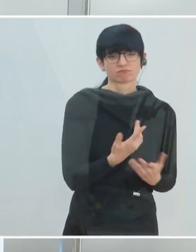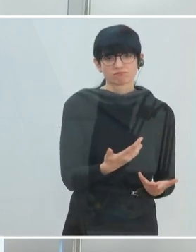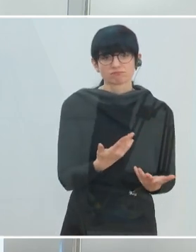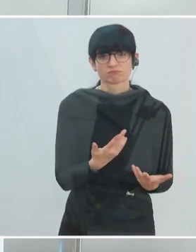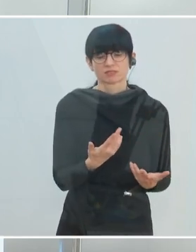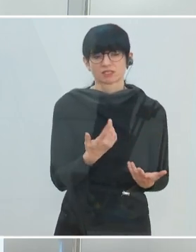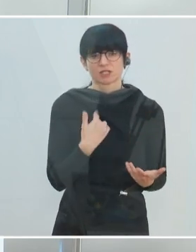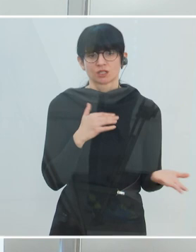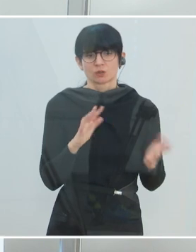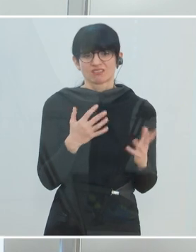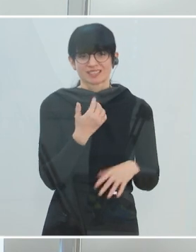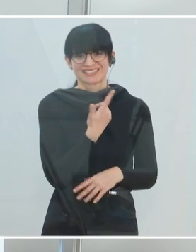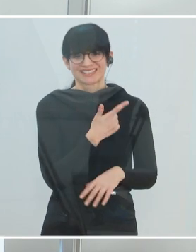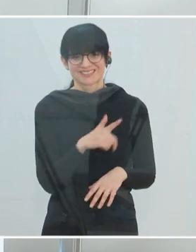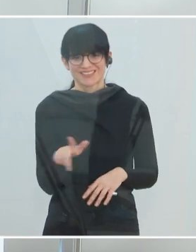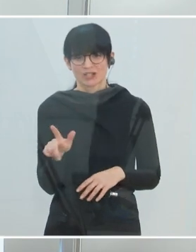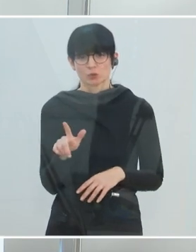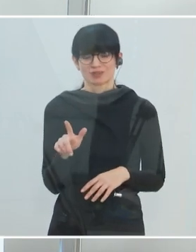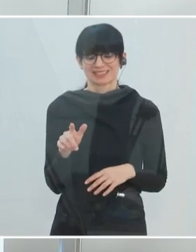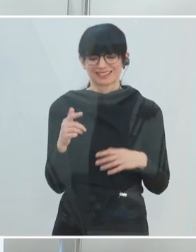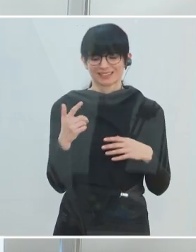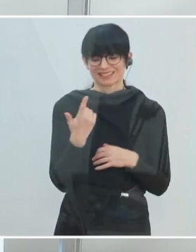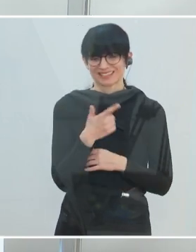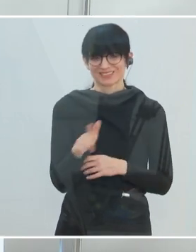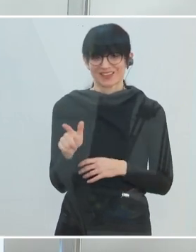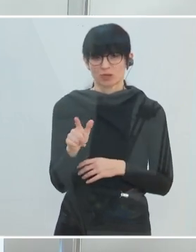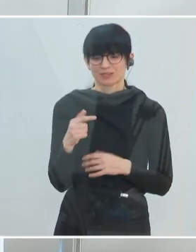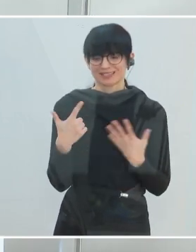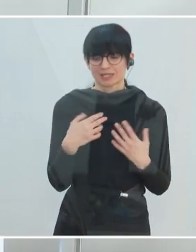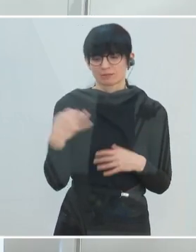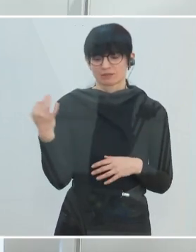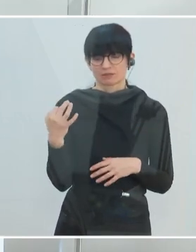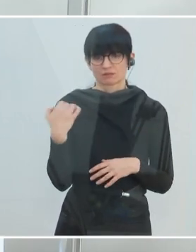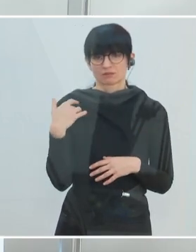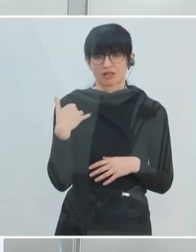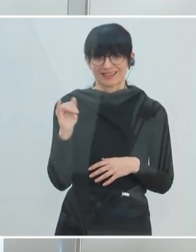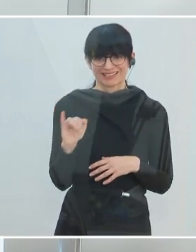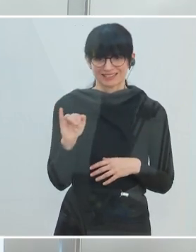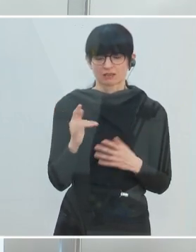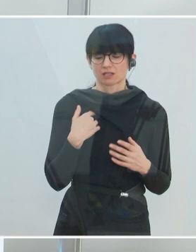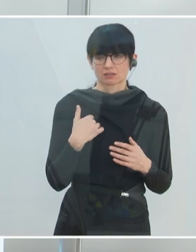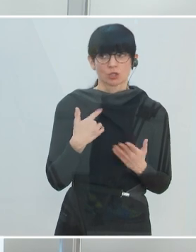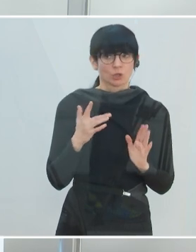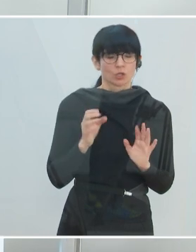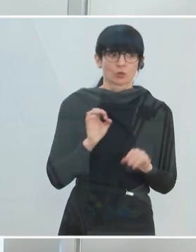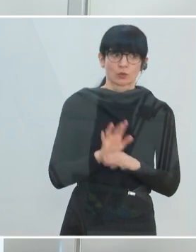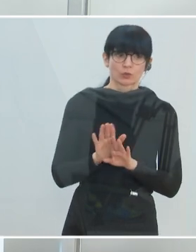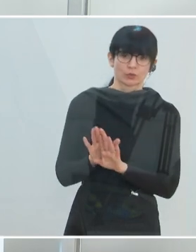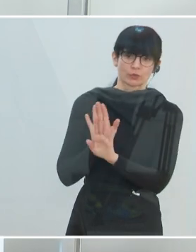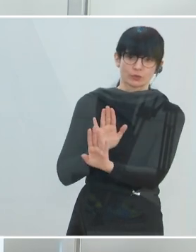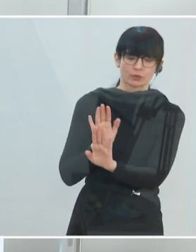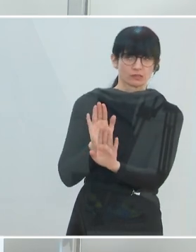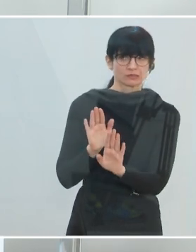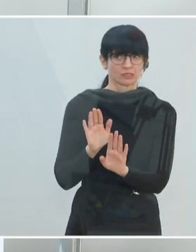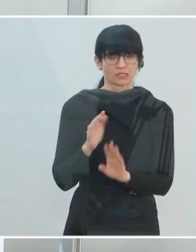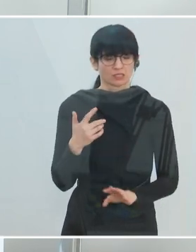bei rund 207-Tages-Inzidenten. Da sind wir jetzt doch ein gehöriges Stück weit weg davon. Aber man muss das sehr,